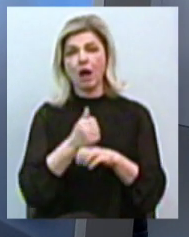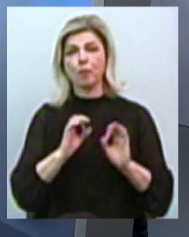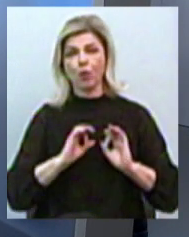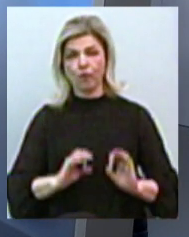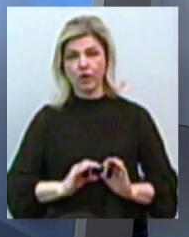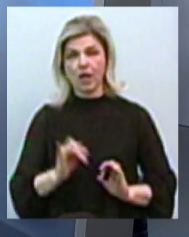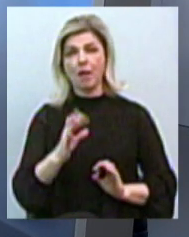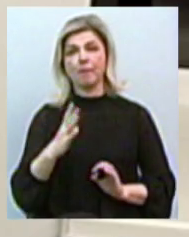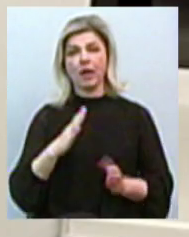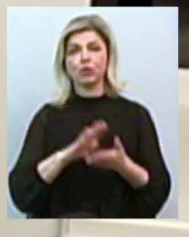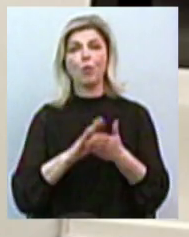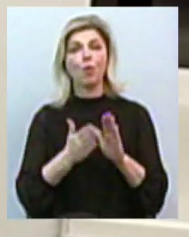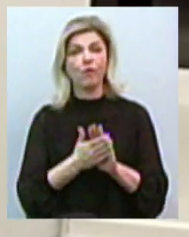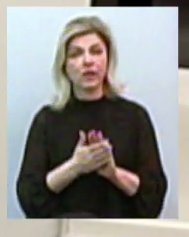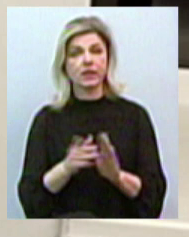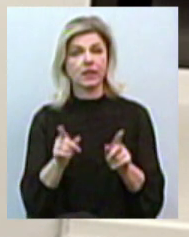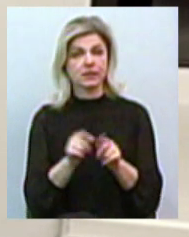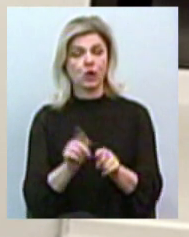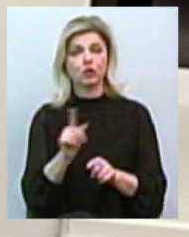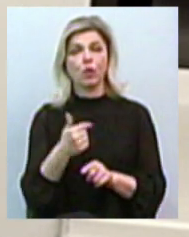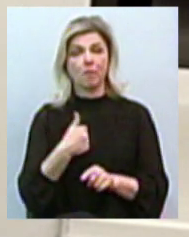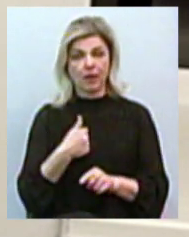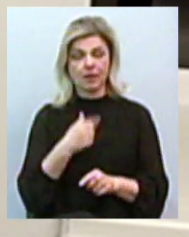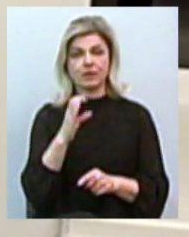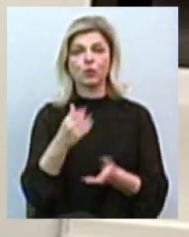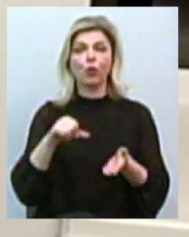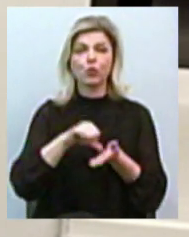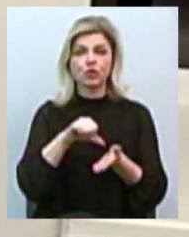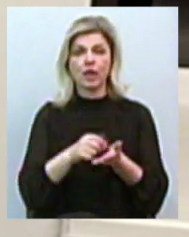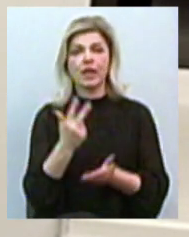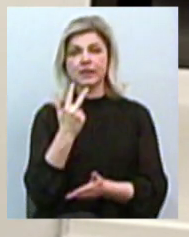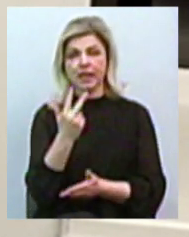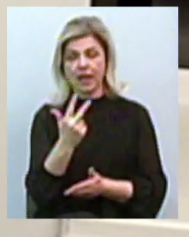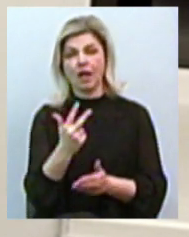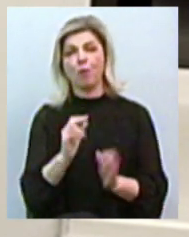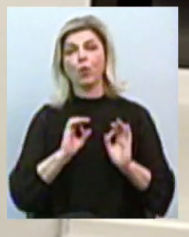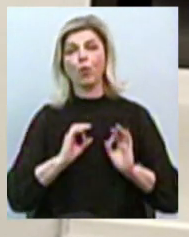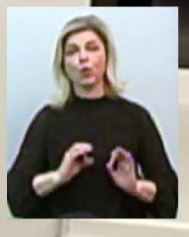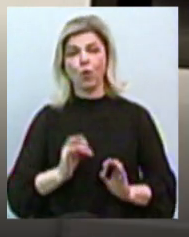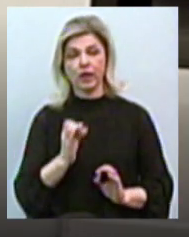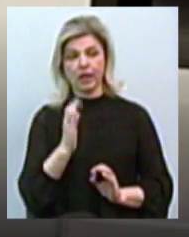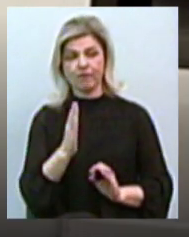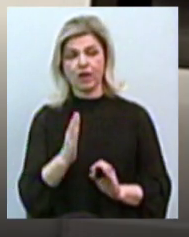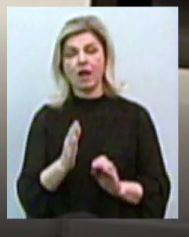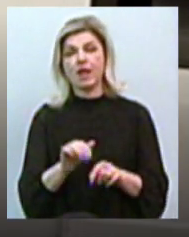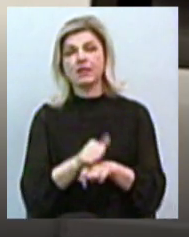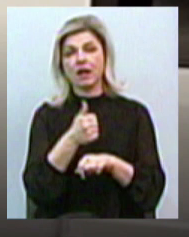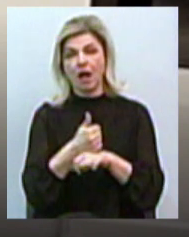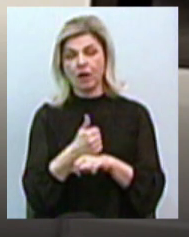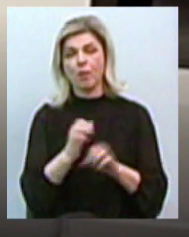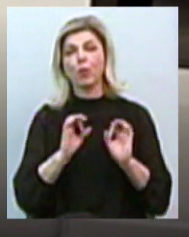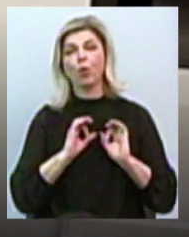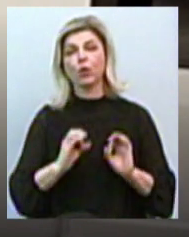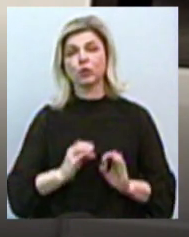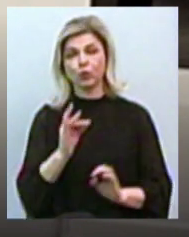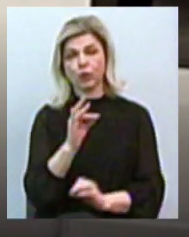домовленість, що мене з участю трьох процесуальних прокурорів генеральної прокуратури